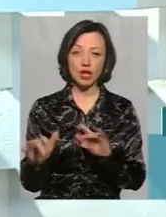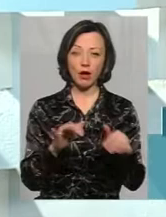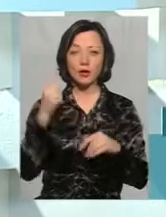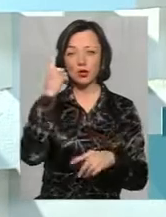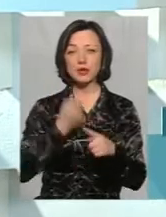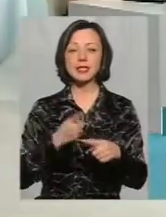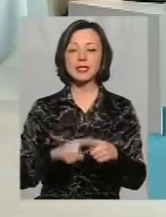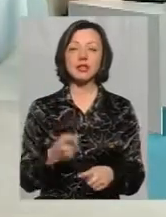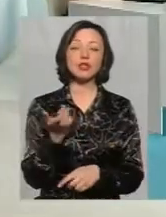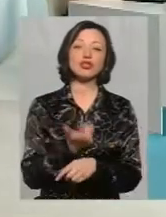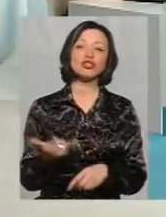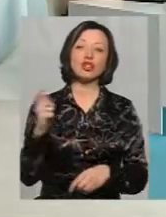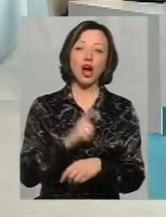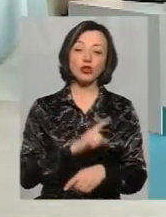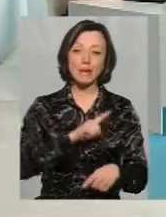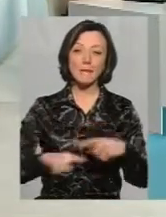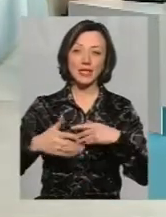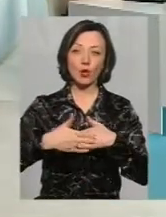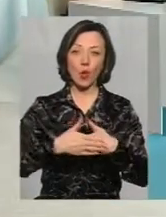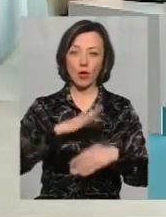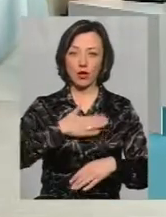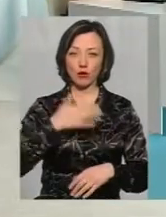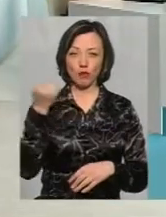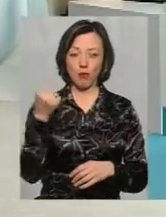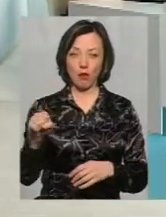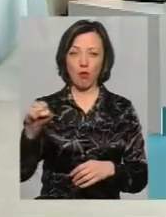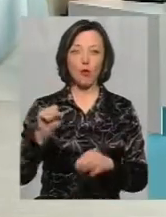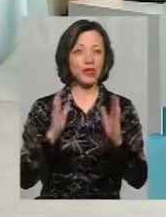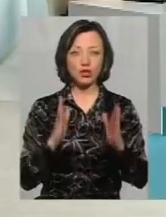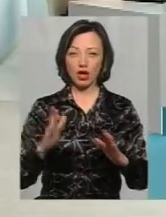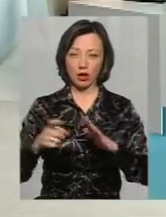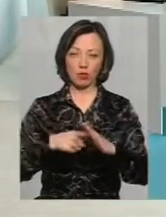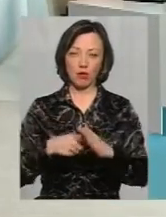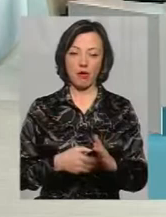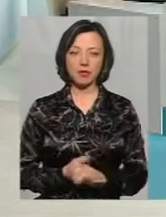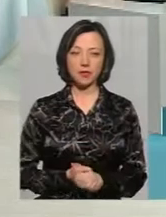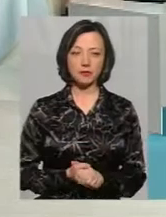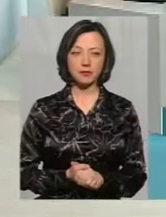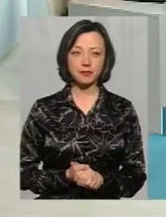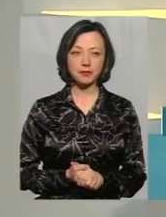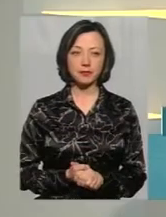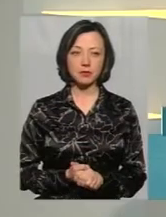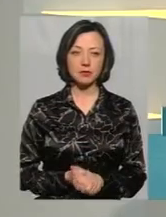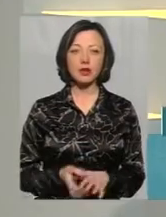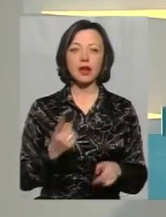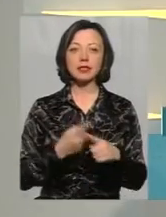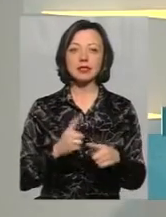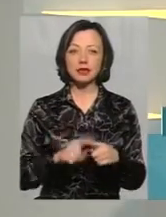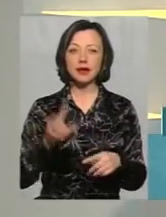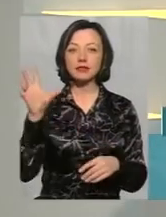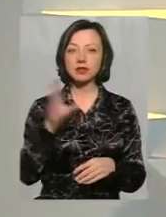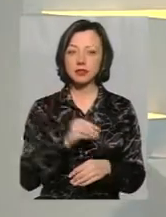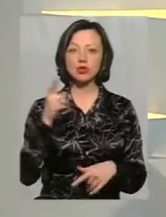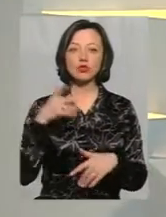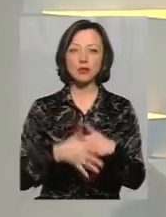що це значно прискорить нашу перемогу не лише на Донбасі. Але це все зрозуміло і заслуги